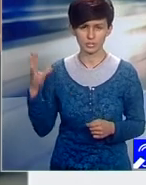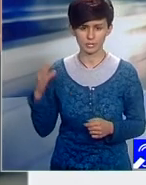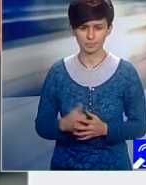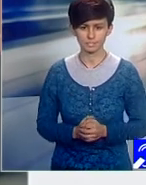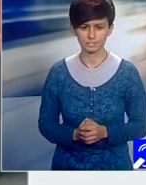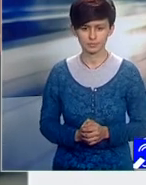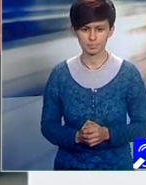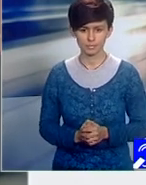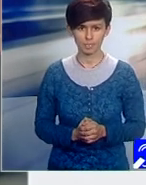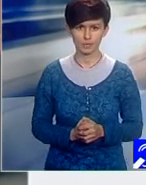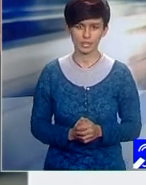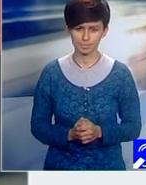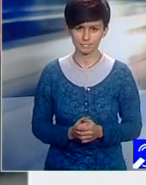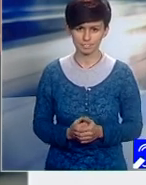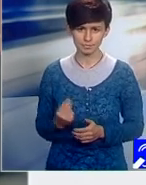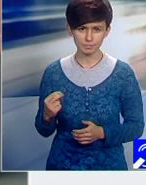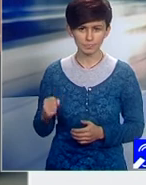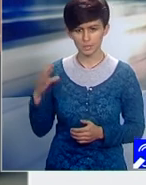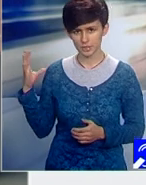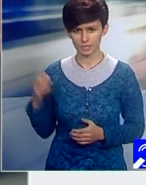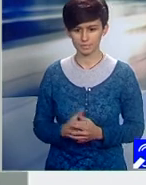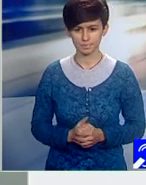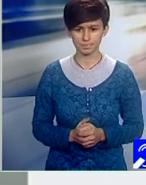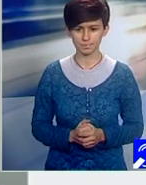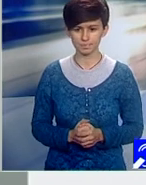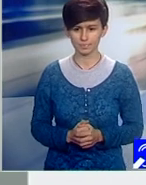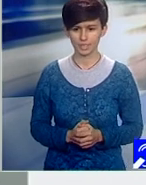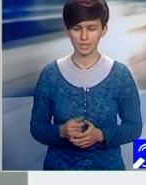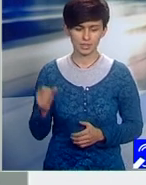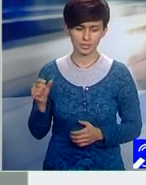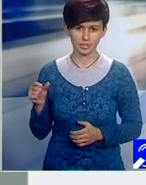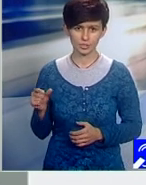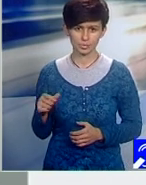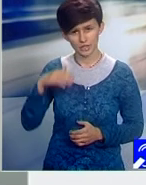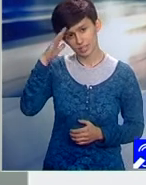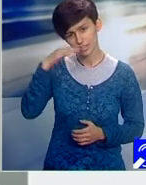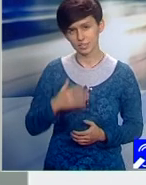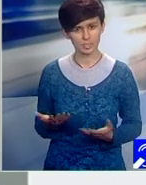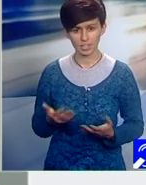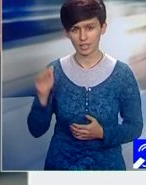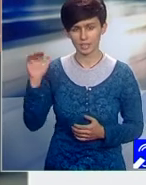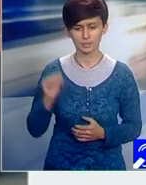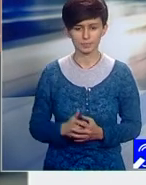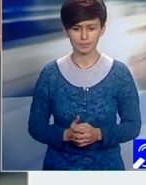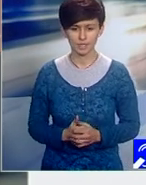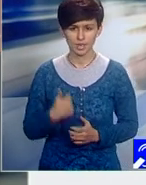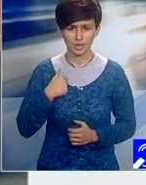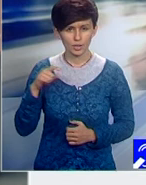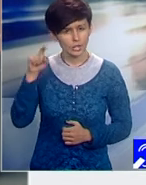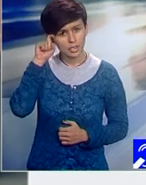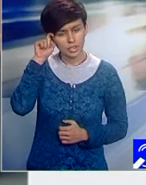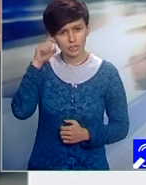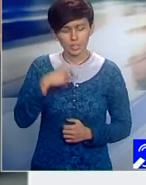Bine ai venit! Bine v-am regăsit! Ea spune cu ce subiecte? Care ar fi subiectele zilei? Nu cred că putem